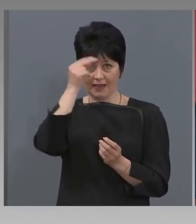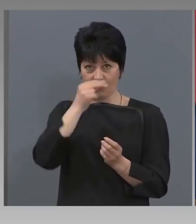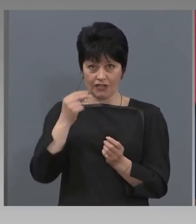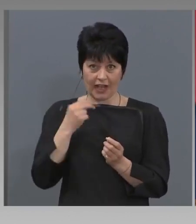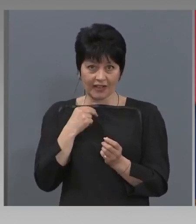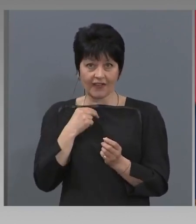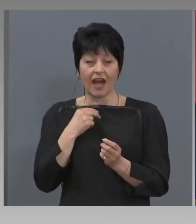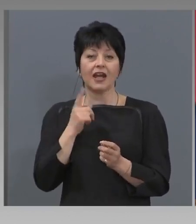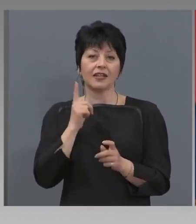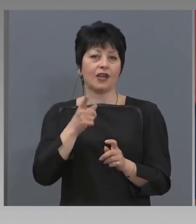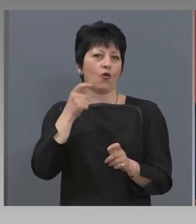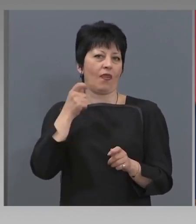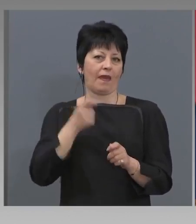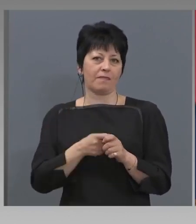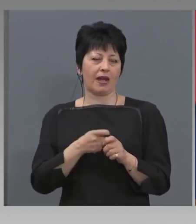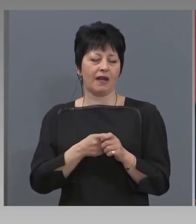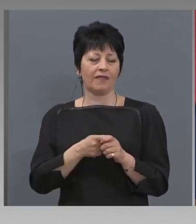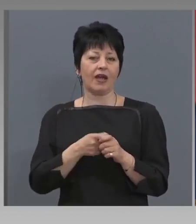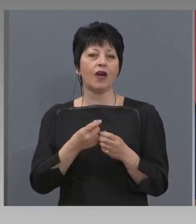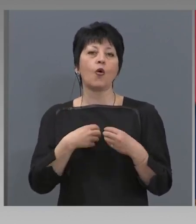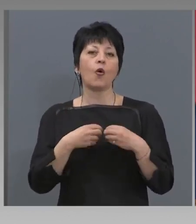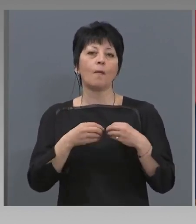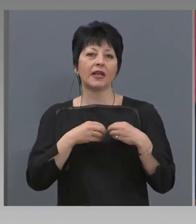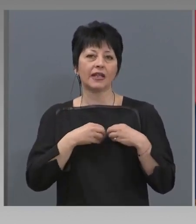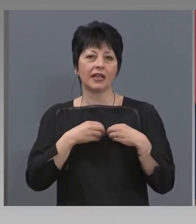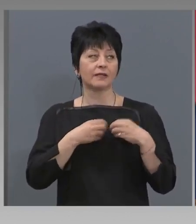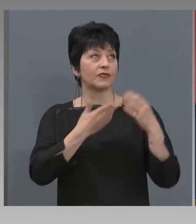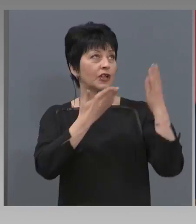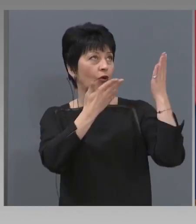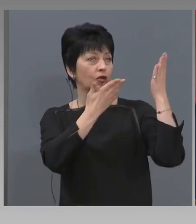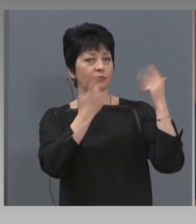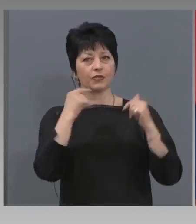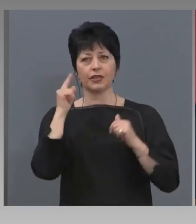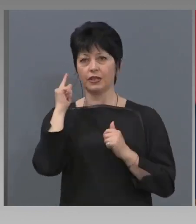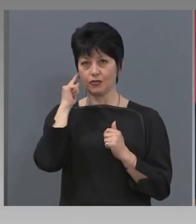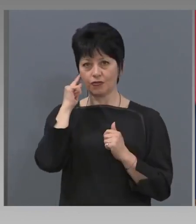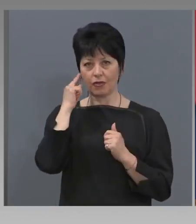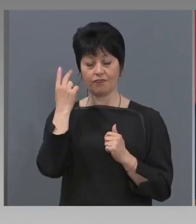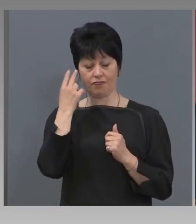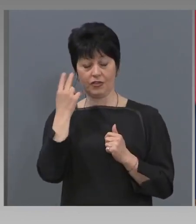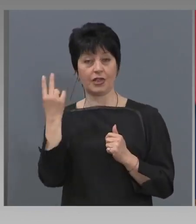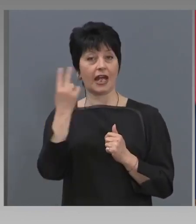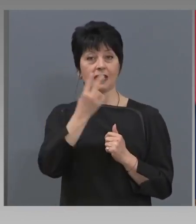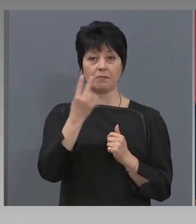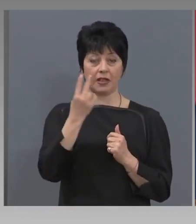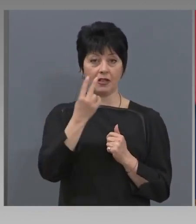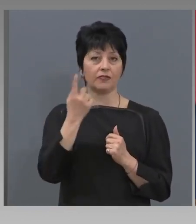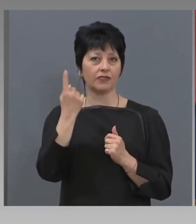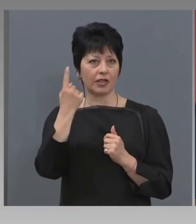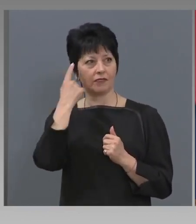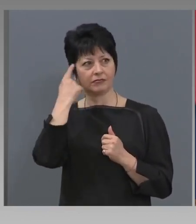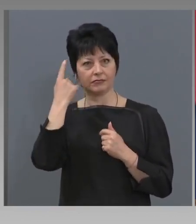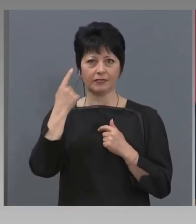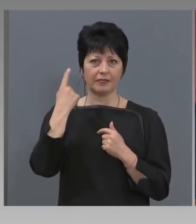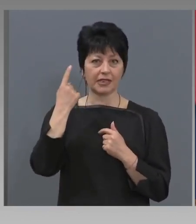направи, и съм обеден, че Господ ще ни чуе и ще ни разбере, затова, че сме действали умно.